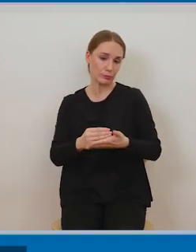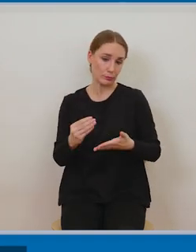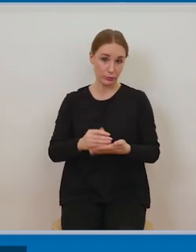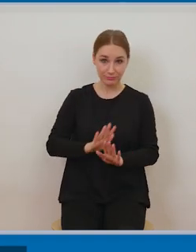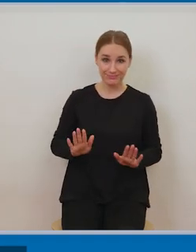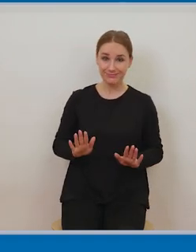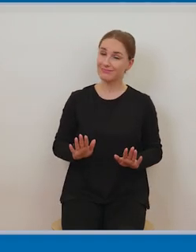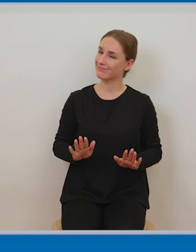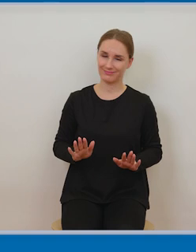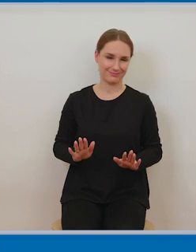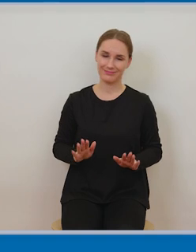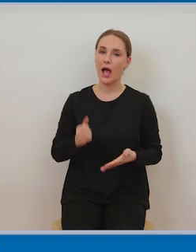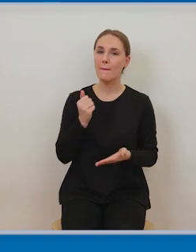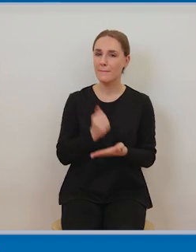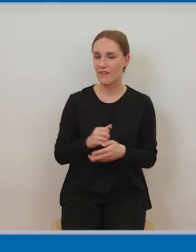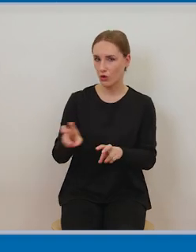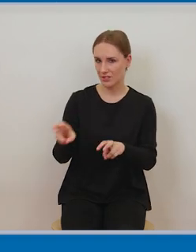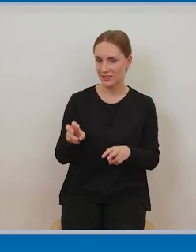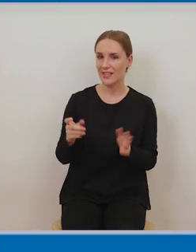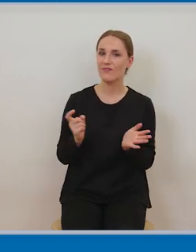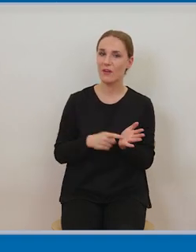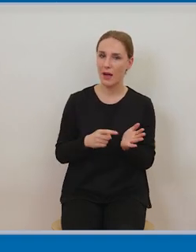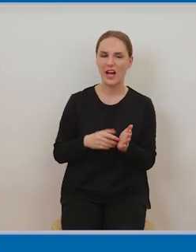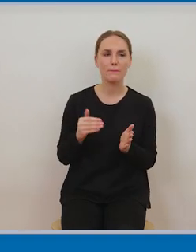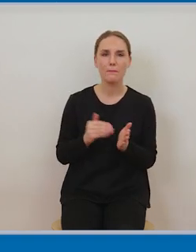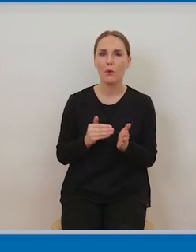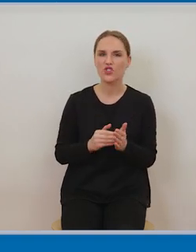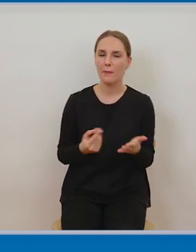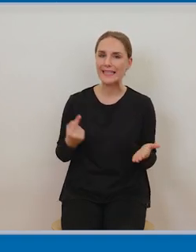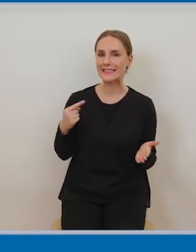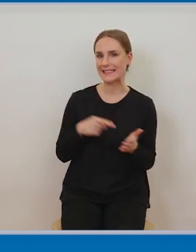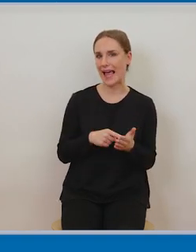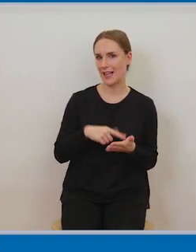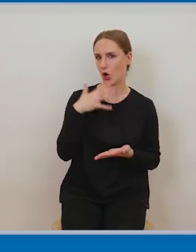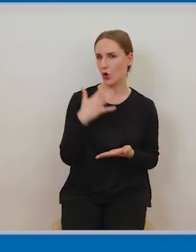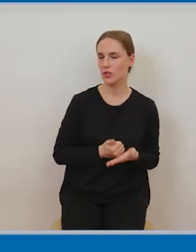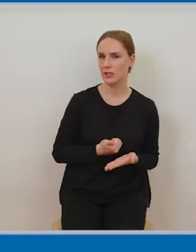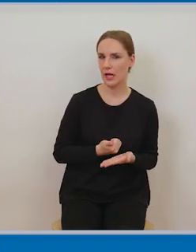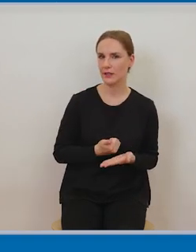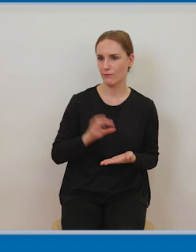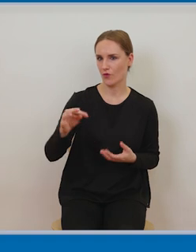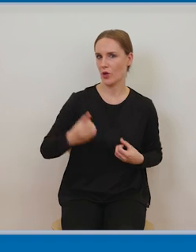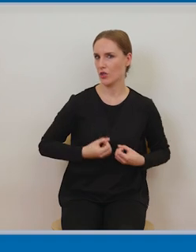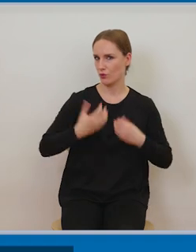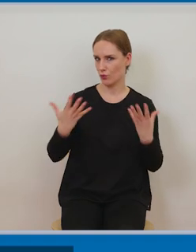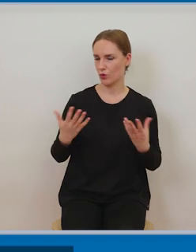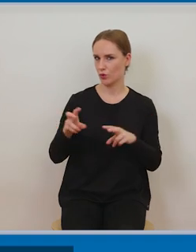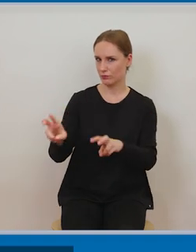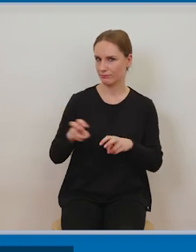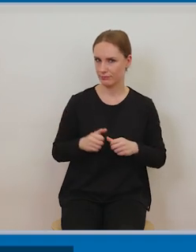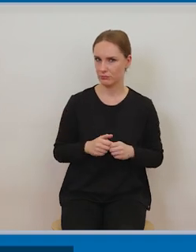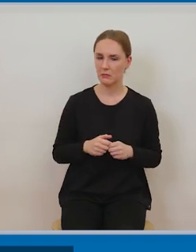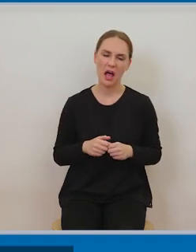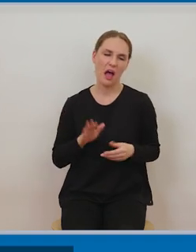czasu pisania przeze mnie czegoś tylko z korzystania tylko ten cel jest ustawowo określony to jest